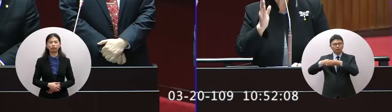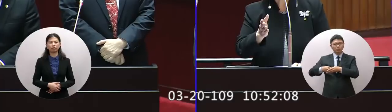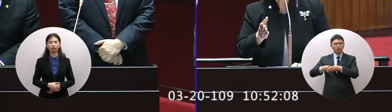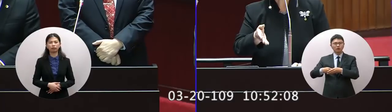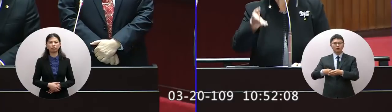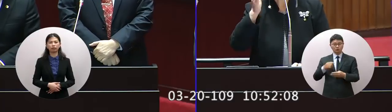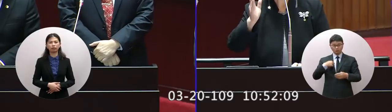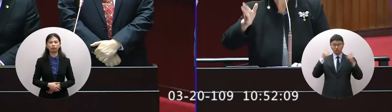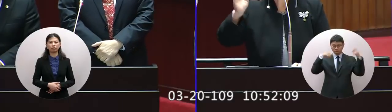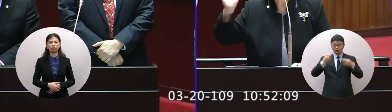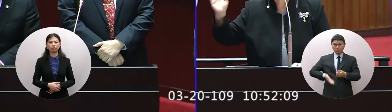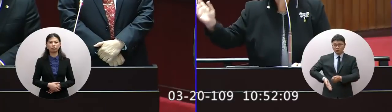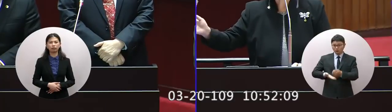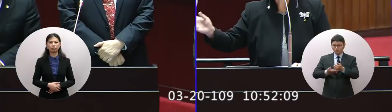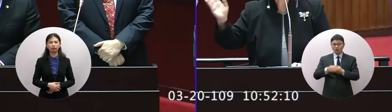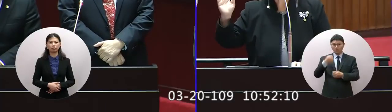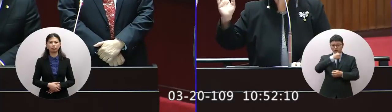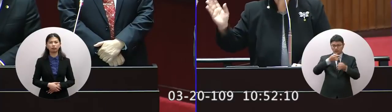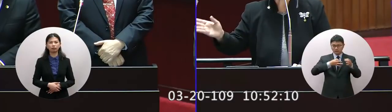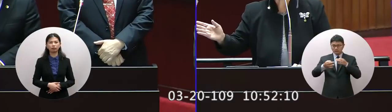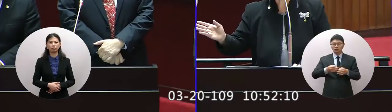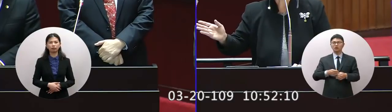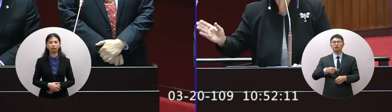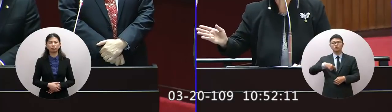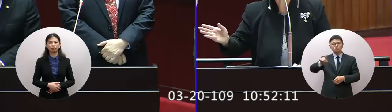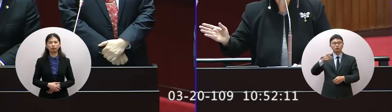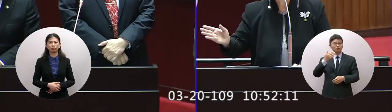政府都高了台